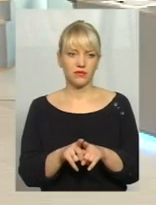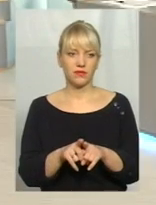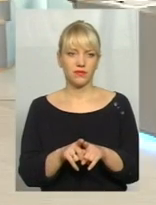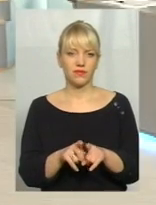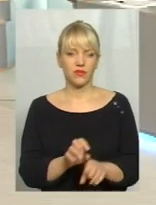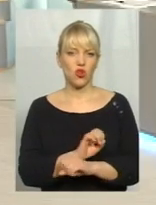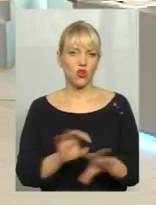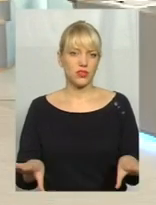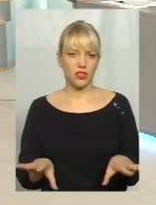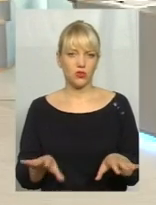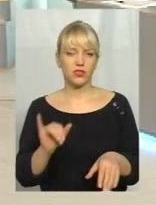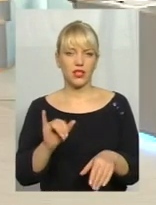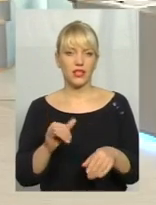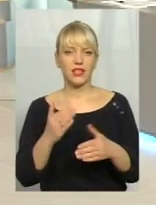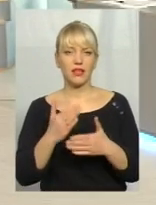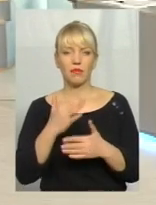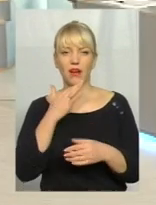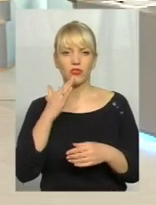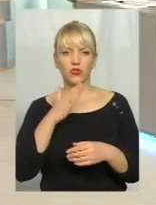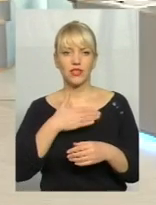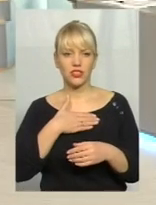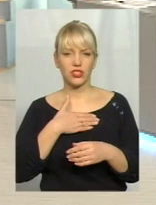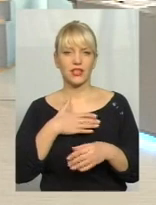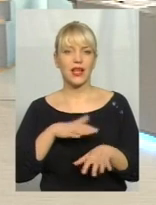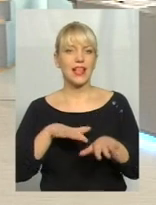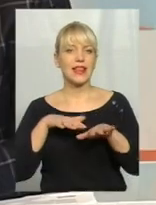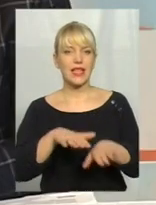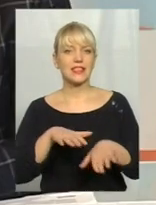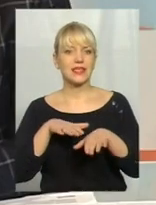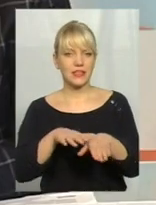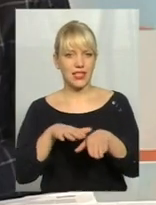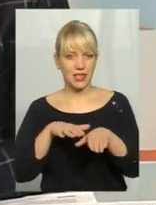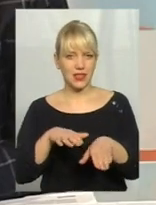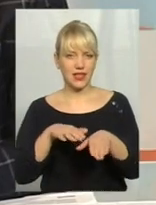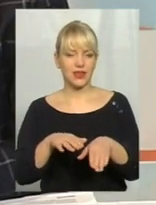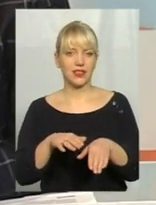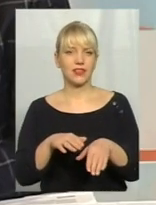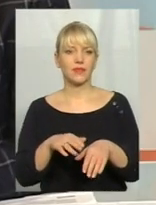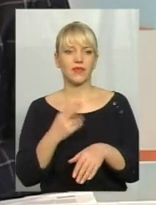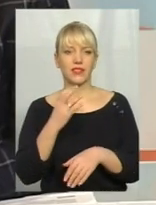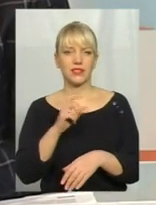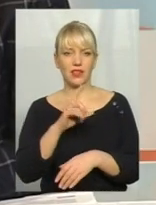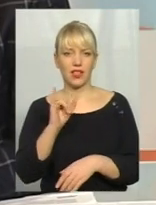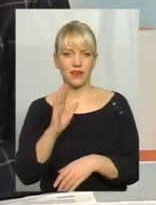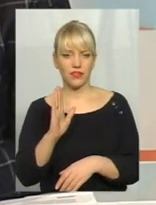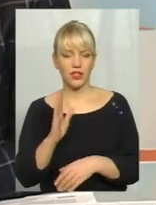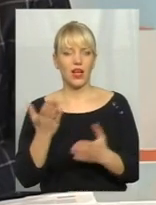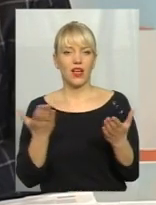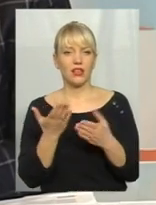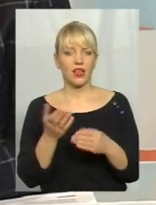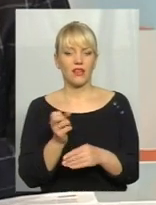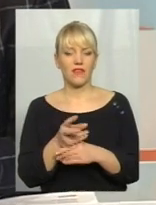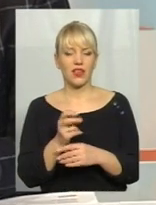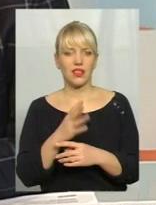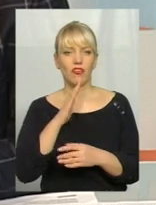розкидується. Потім дуже багато наших текстильних швейних цехів, які викидають